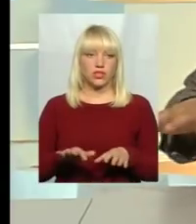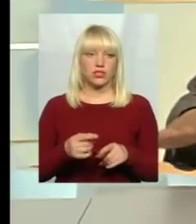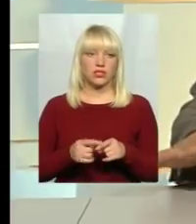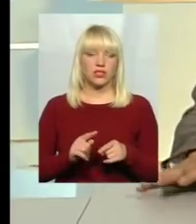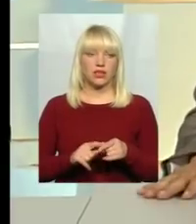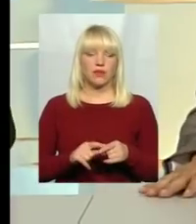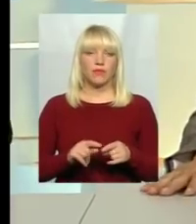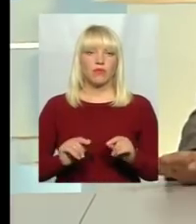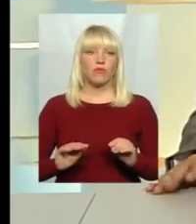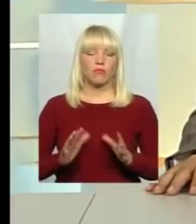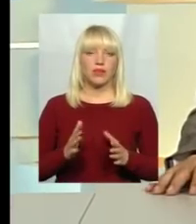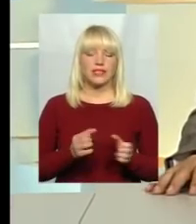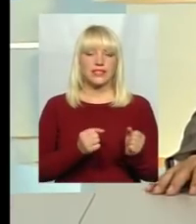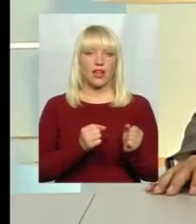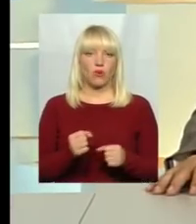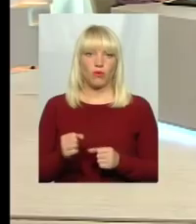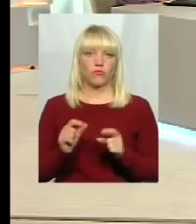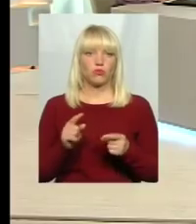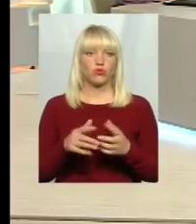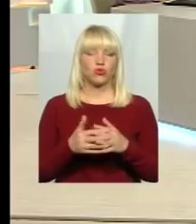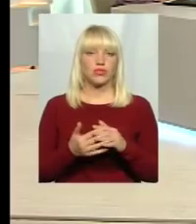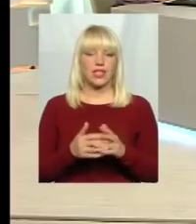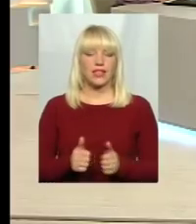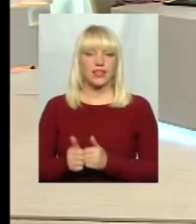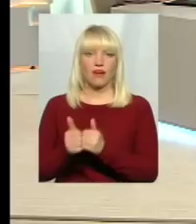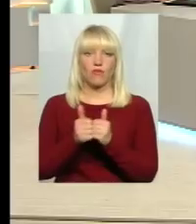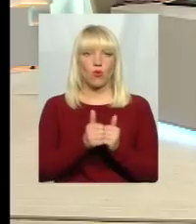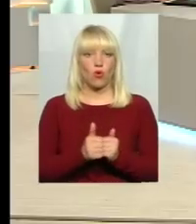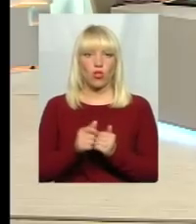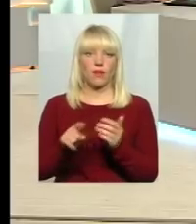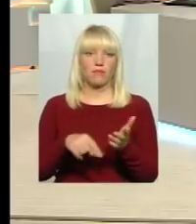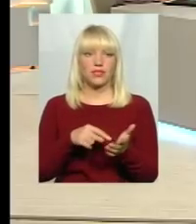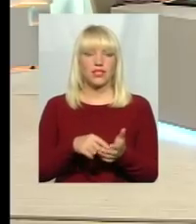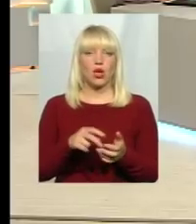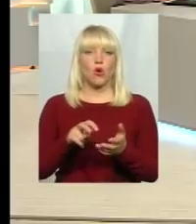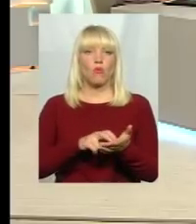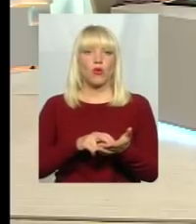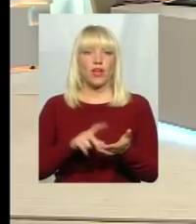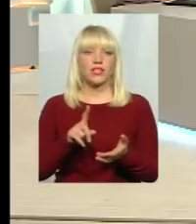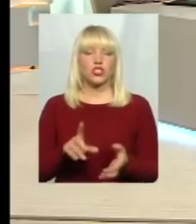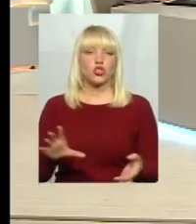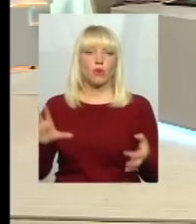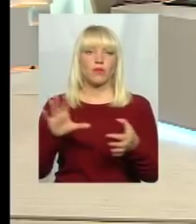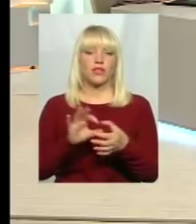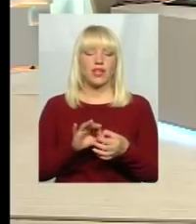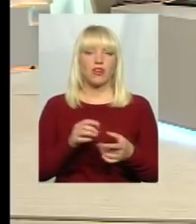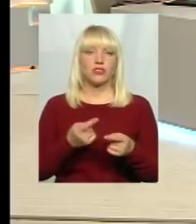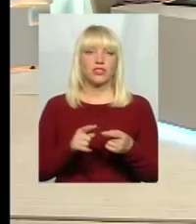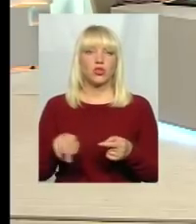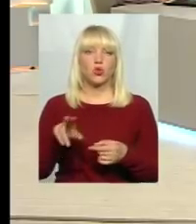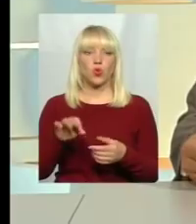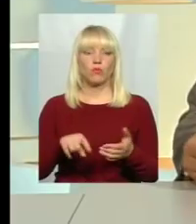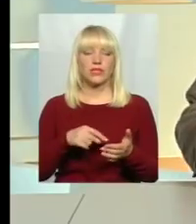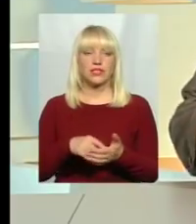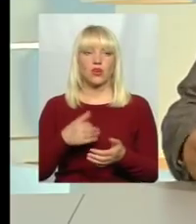він трошки загальмував? Тому що села навколо міст боялися, що їх приєднають до міста. І от я хочу до всіх звернути, що